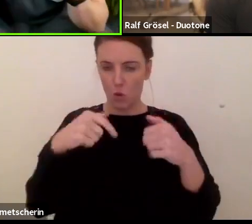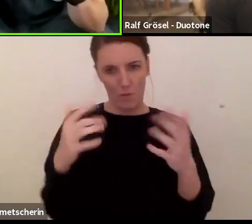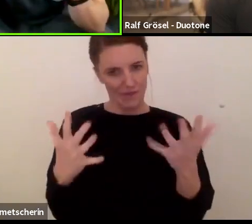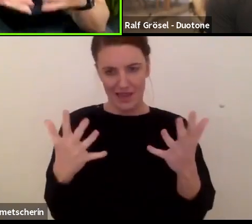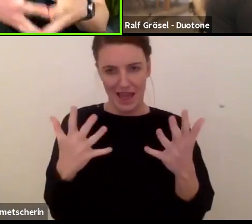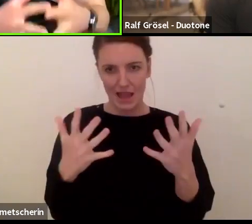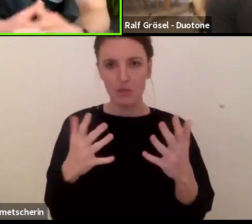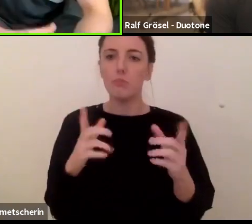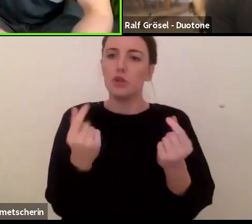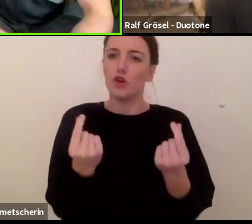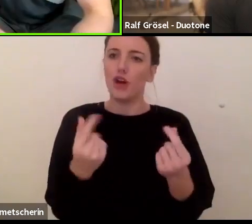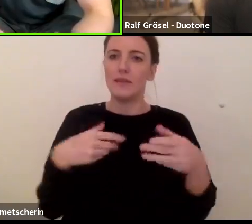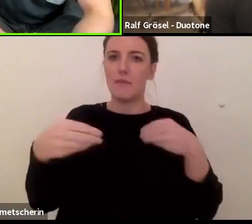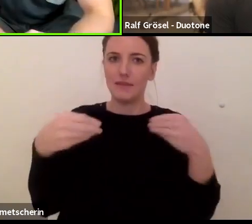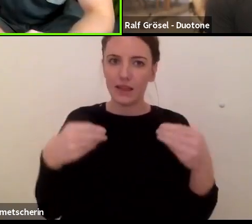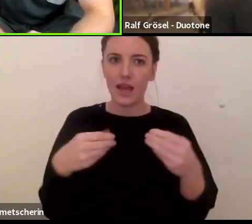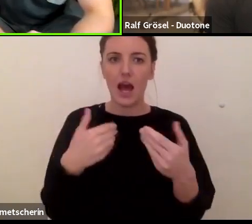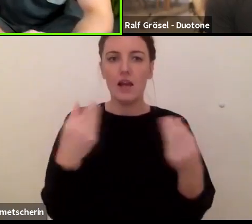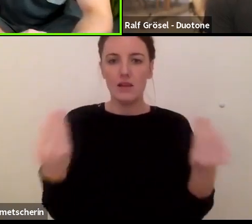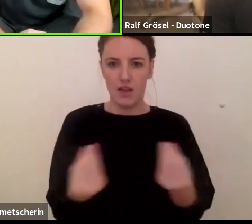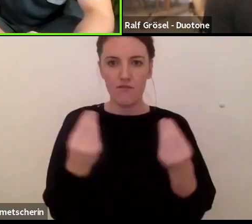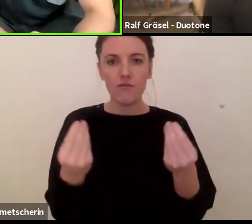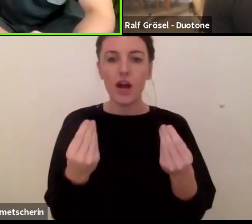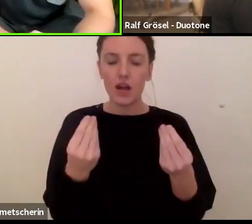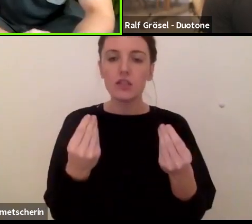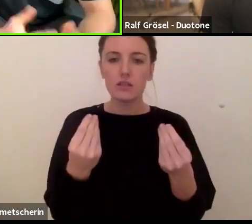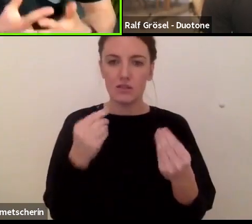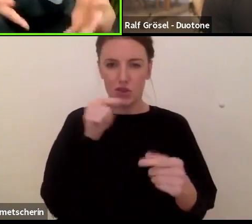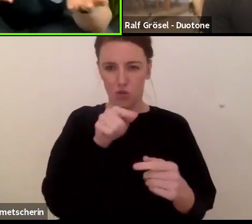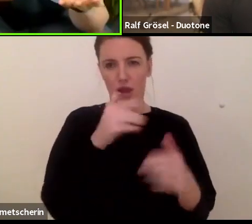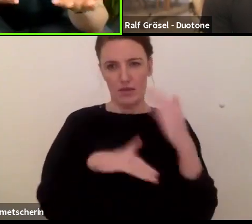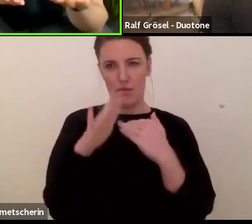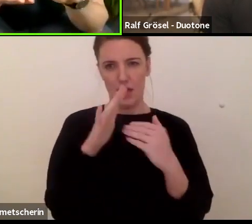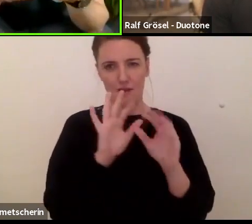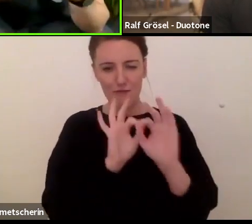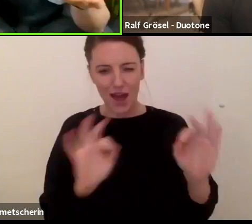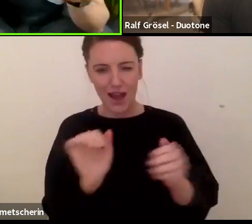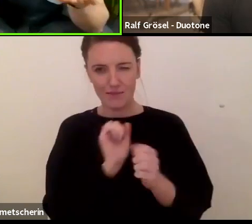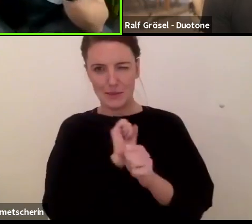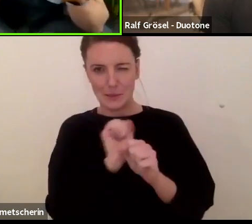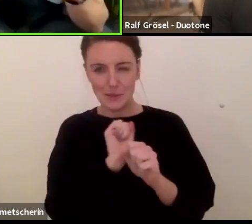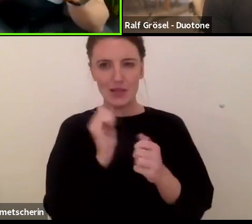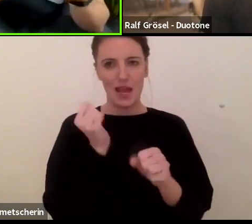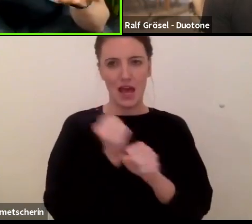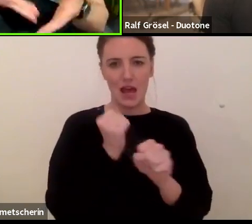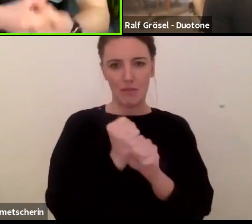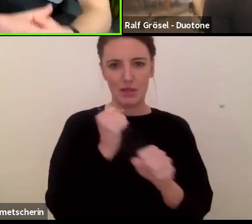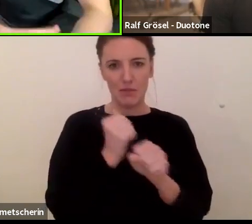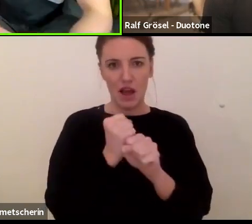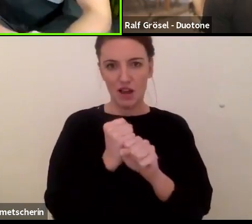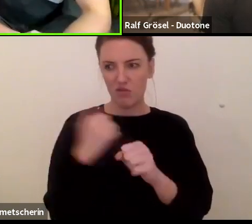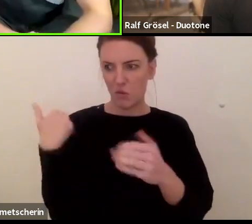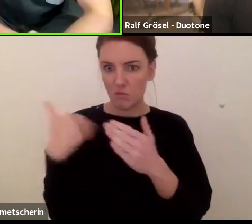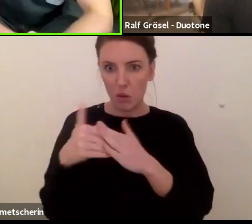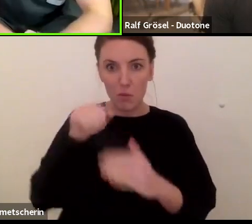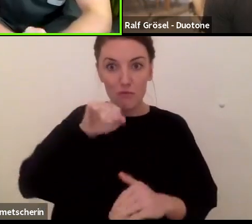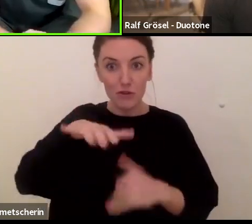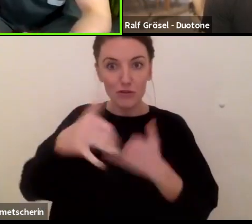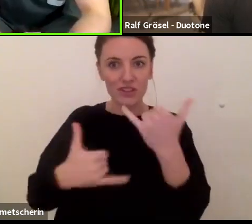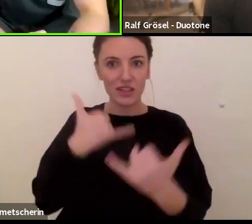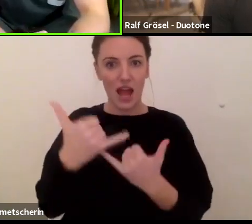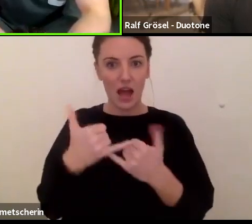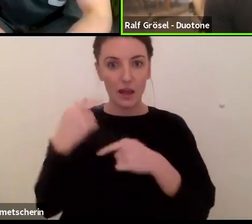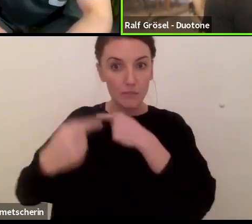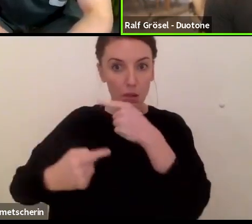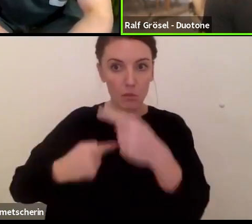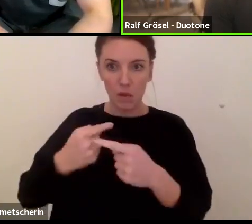Materialseite, dass man da mehr arbeitet, weil die Kites schauen die letzten fünf Generationen optisch fast ident aus.